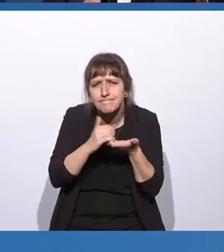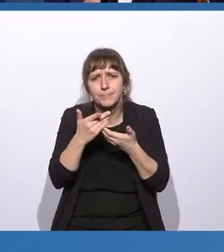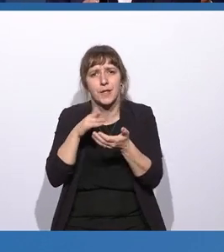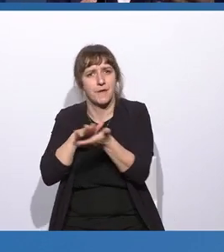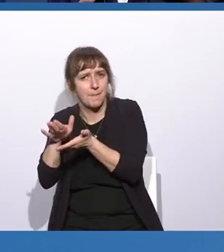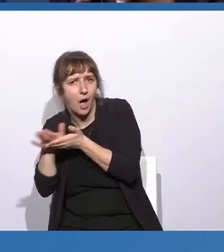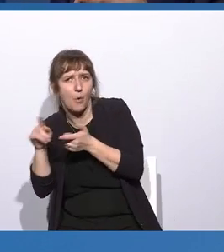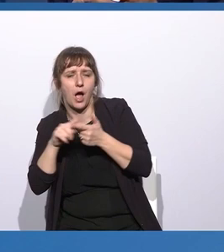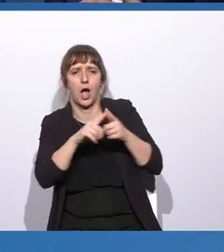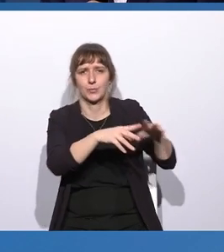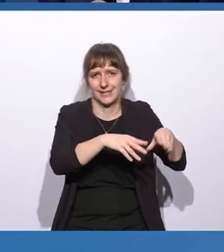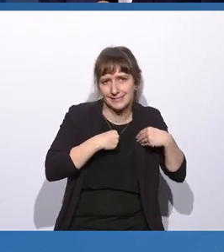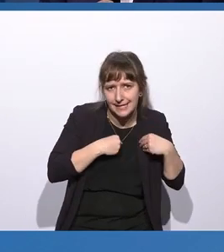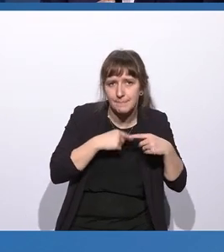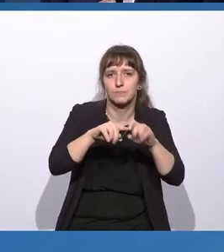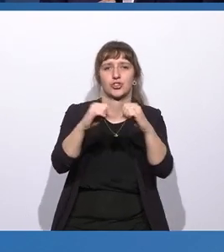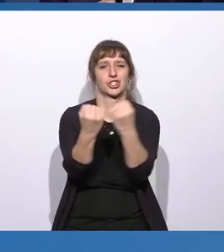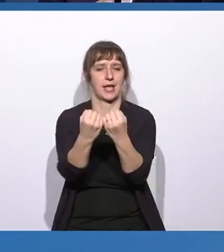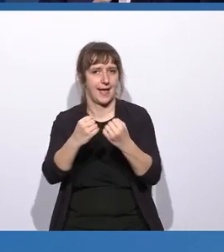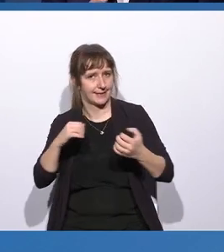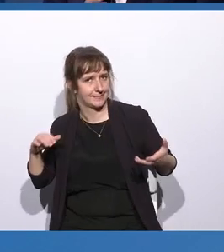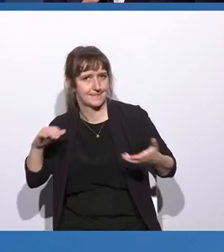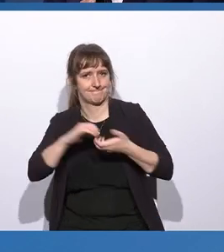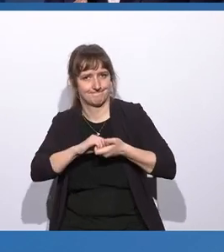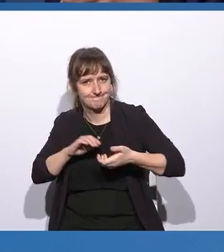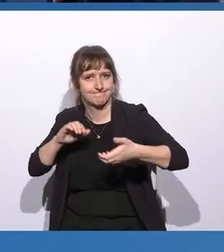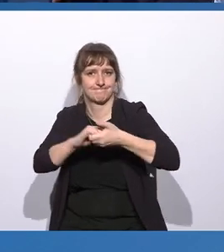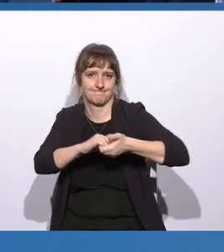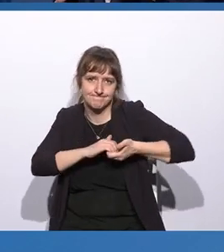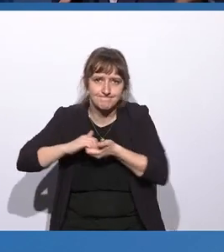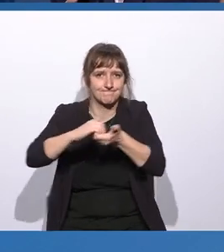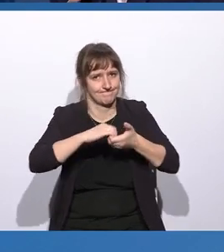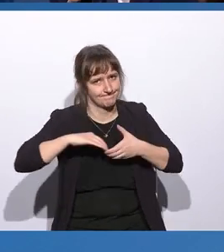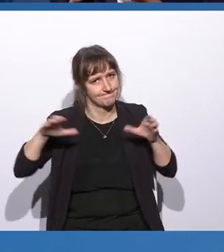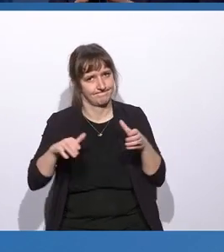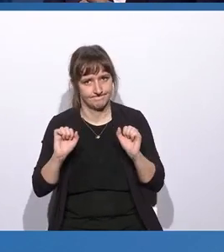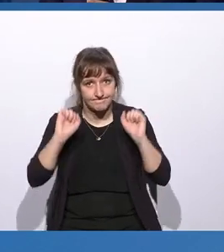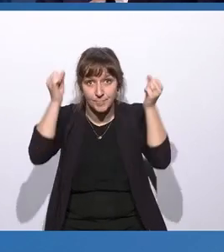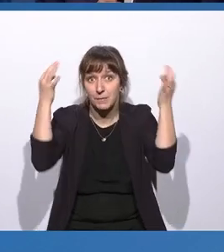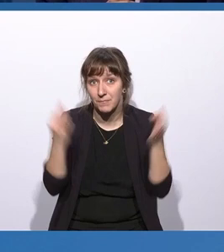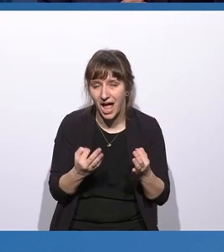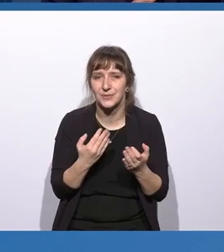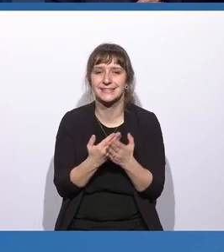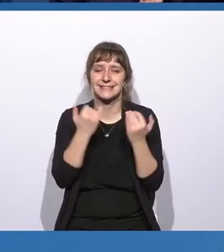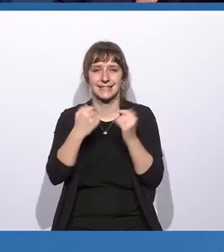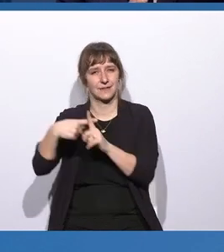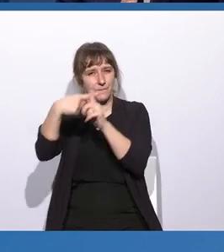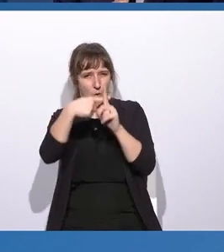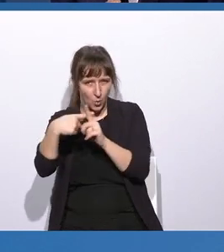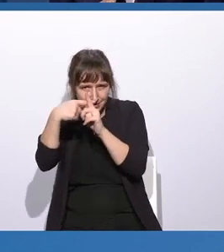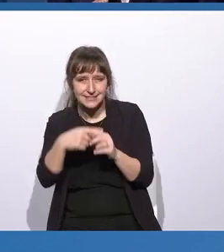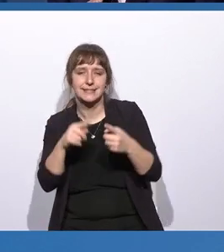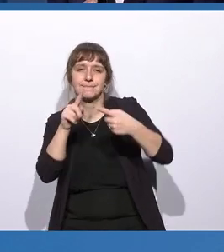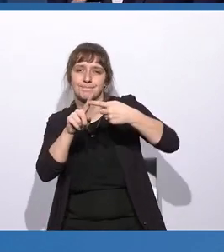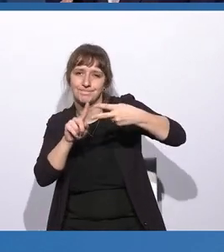den Verbraucherinnen und Verbrauchern und auch dem Staat. Und daher möchte ich jetzt lenken, den Blick sozusagen auf insbesondere zwei Themen, wo